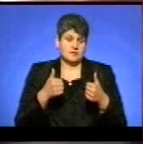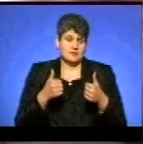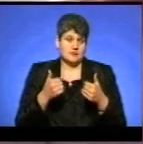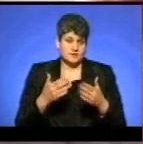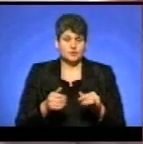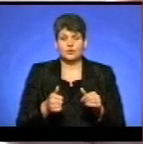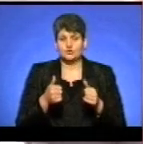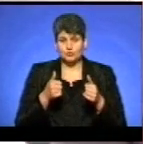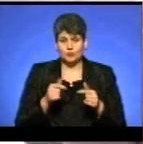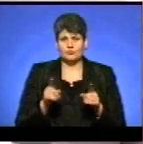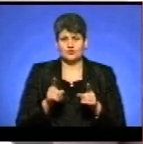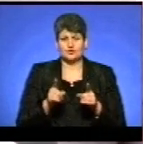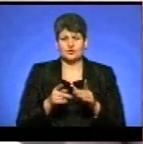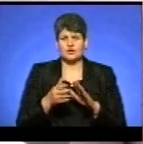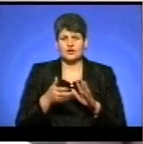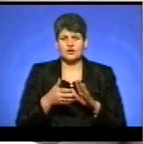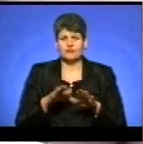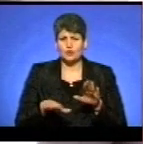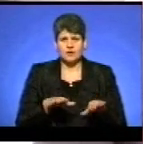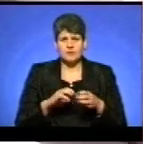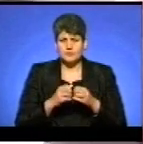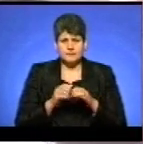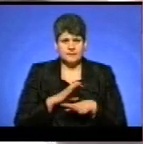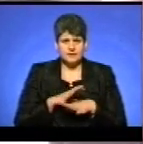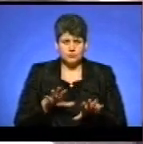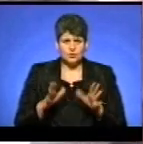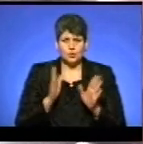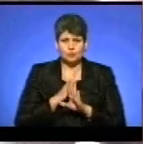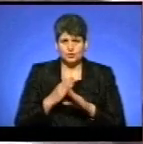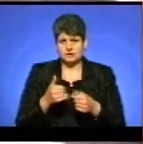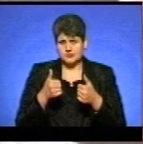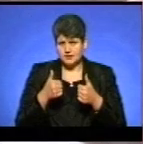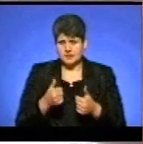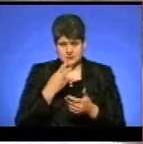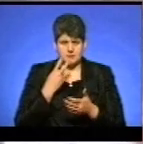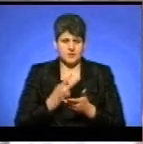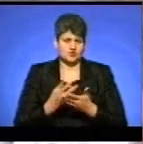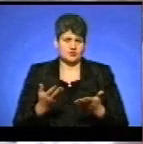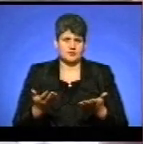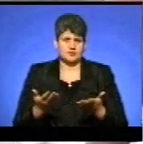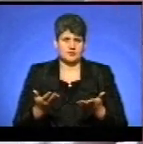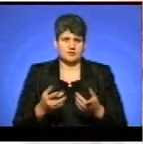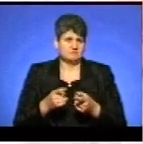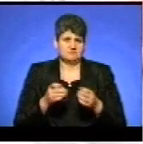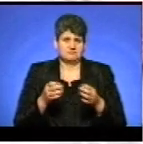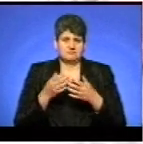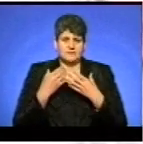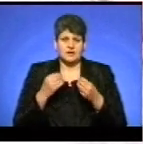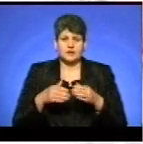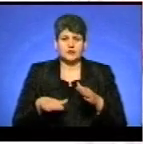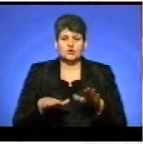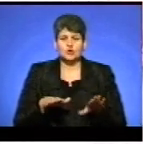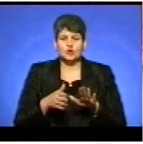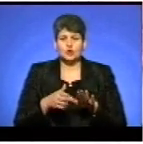Добре, що ми ноги не йде, щоб проблем не було. Погода класна бачити, хоч би що. Ноги,